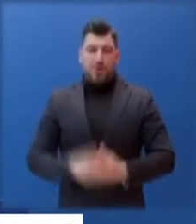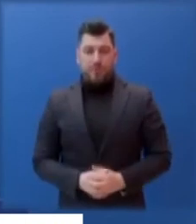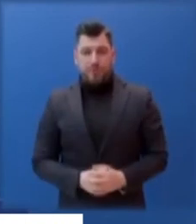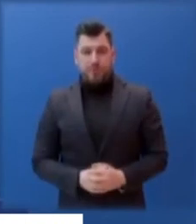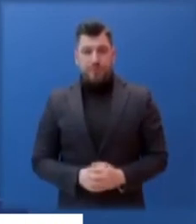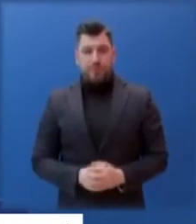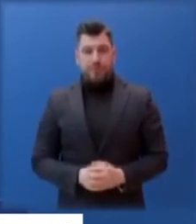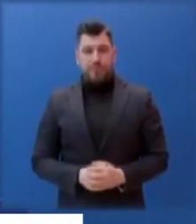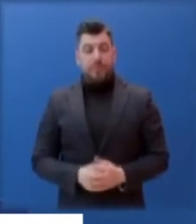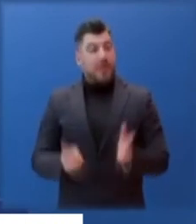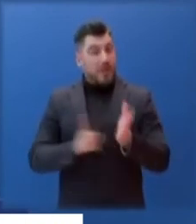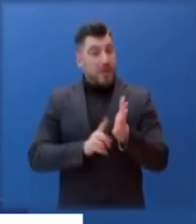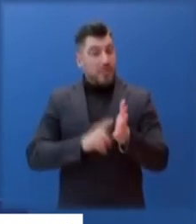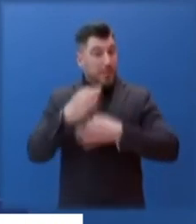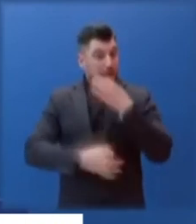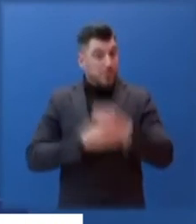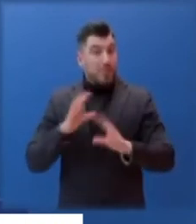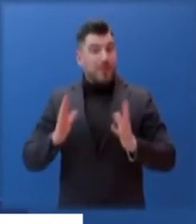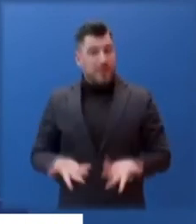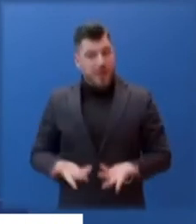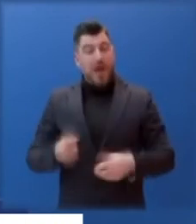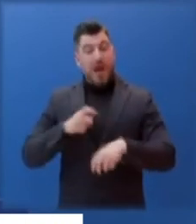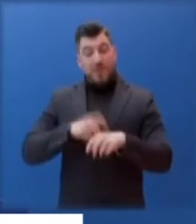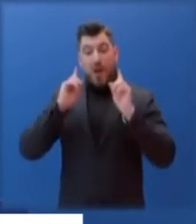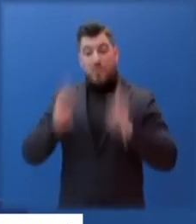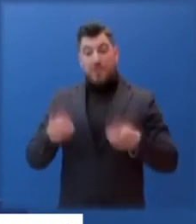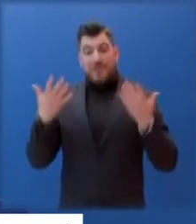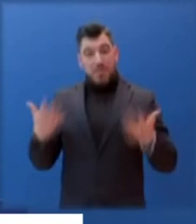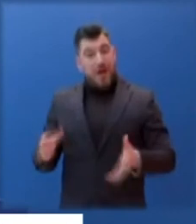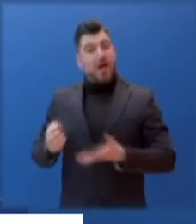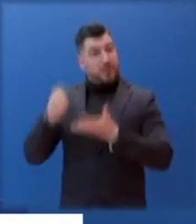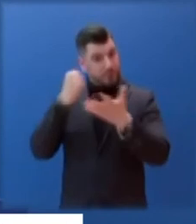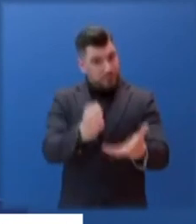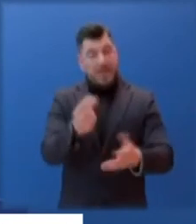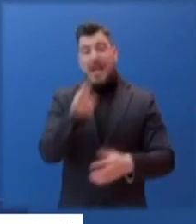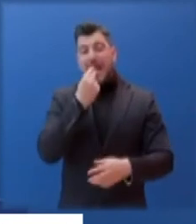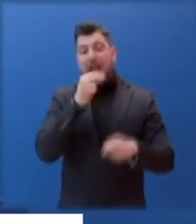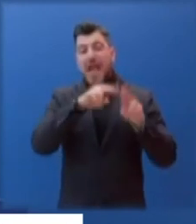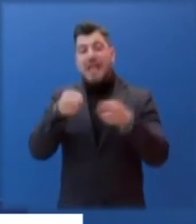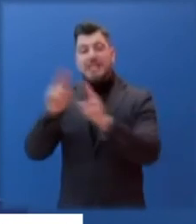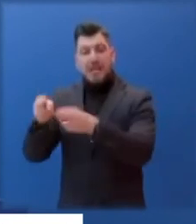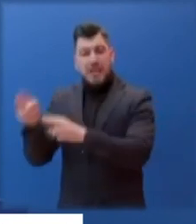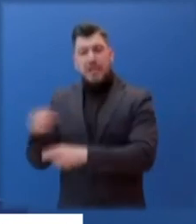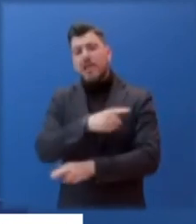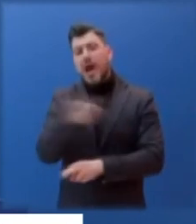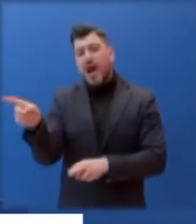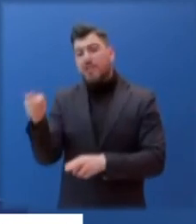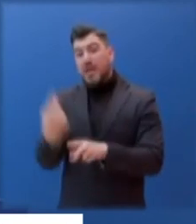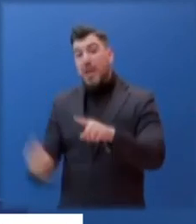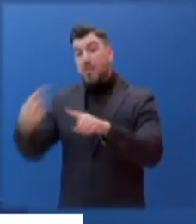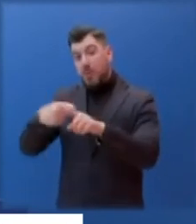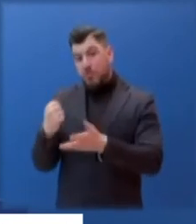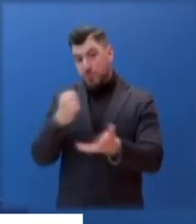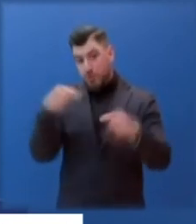Σημειώνεται ότι έχει ήδη προβλεφθεί αυξημένη ενίσχυση του κλάδου της εστίασης και συνεπώς αυτή δεν συγκαταλέγεται στους κλάδους αυτούς.